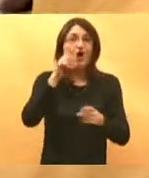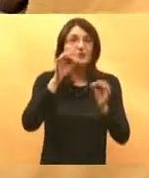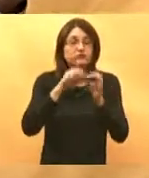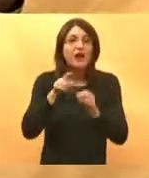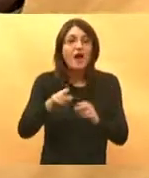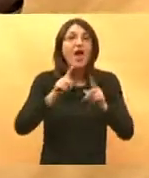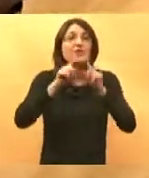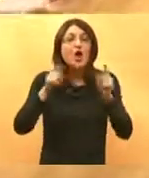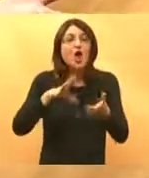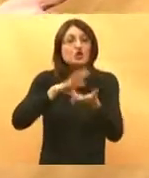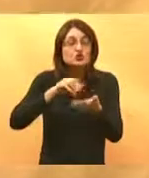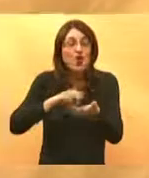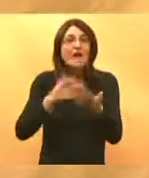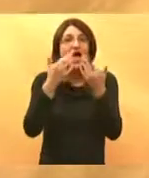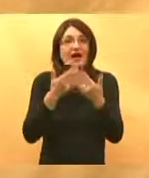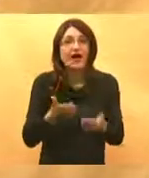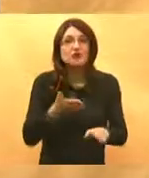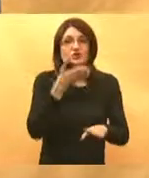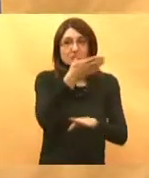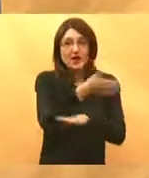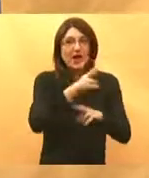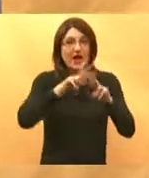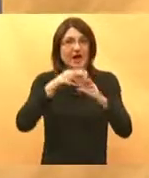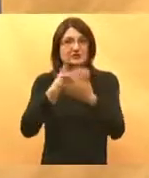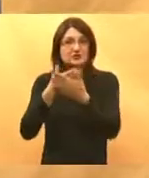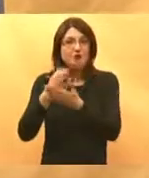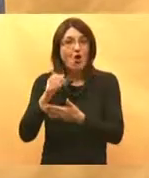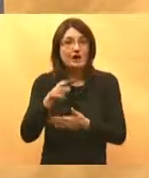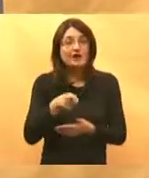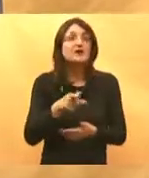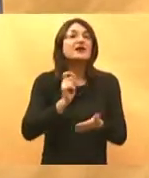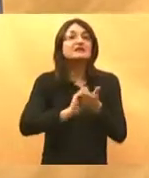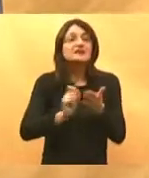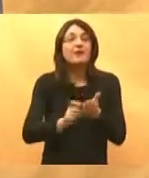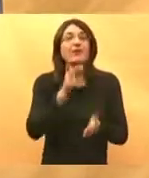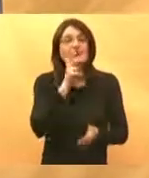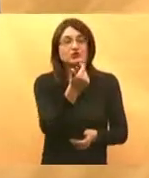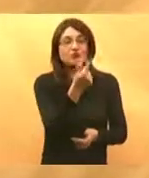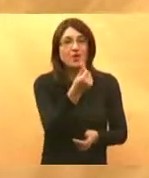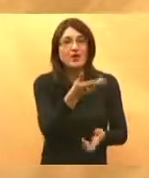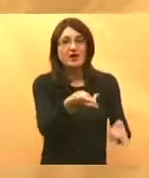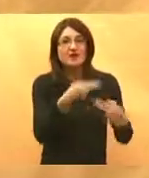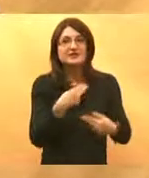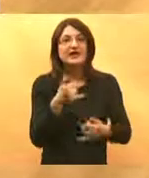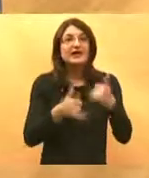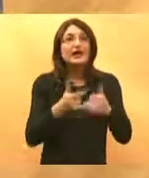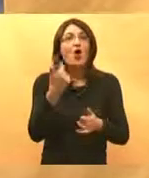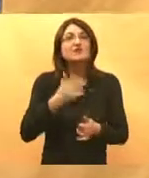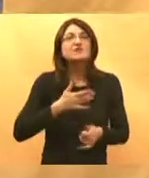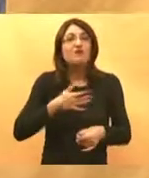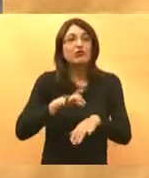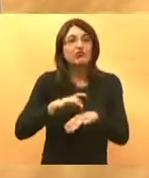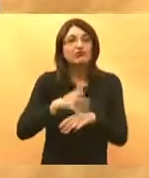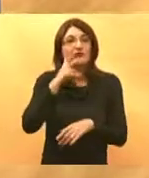nalazom kopijom sa računom otići u području ured HZZO i putem zapisnika tražiti refundaciju ili od svog doktora tražiti da ga